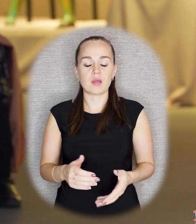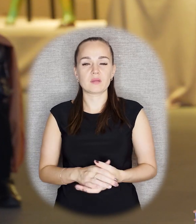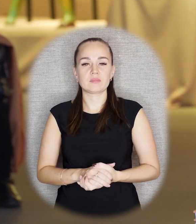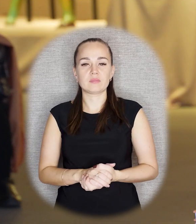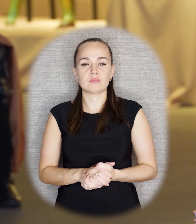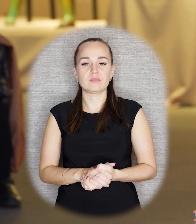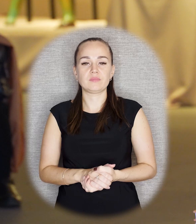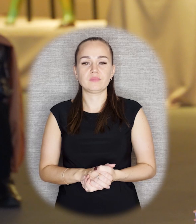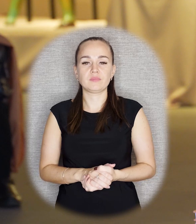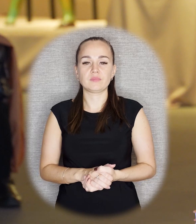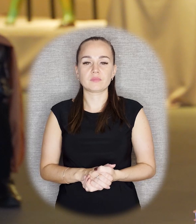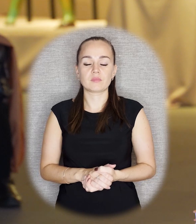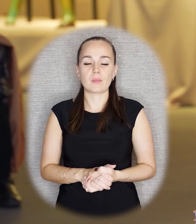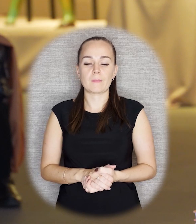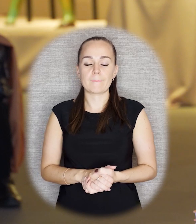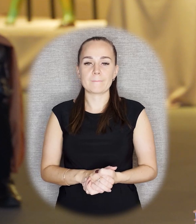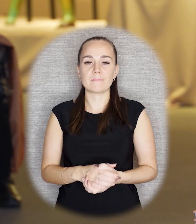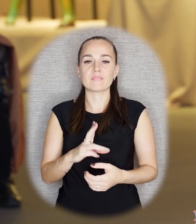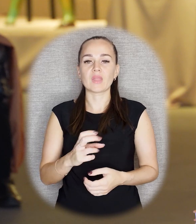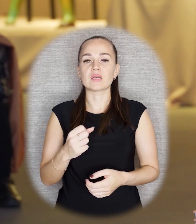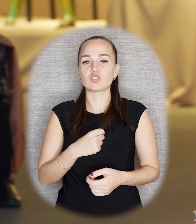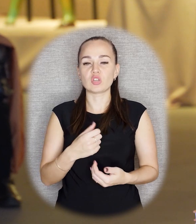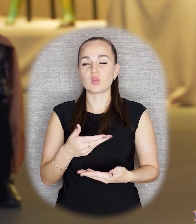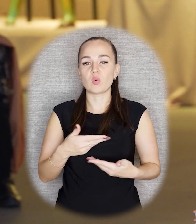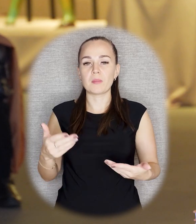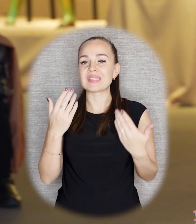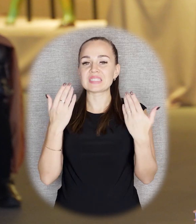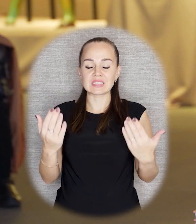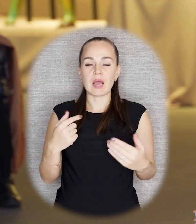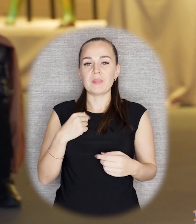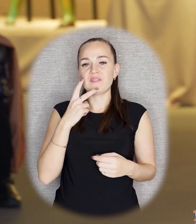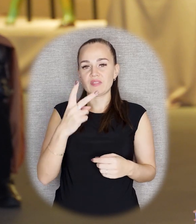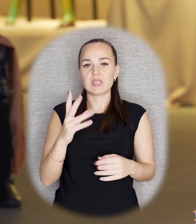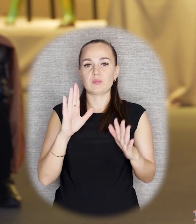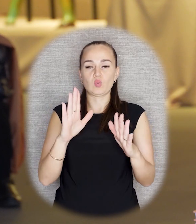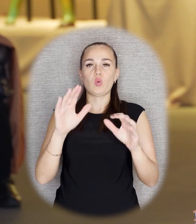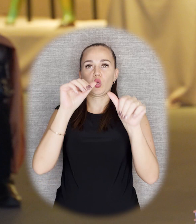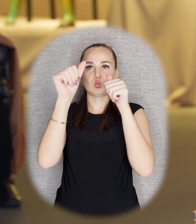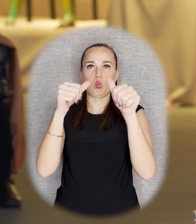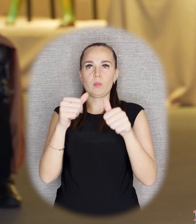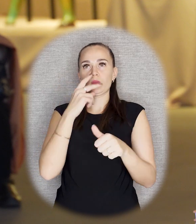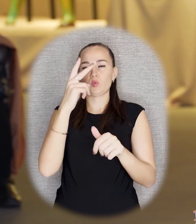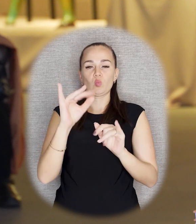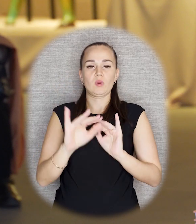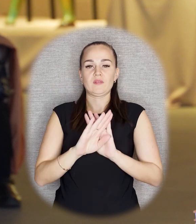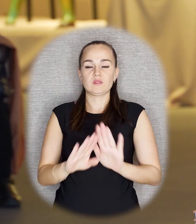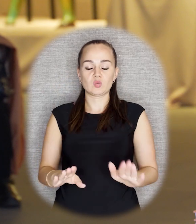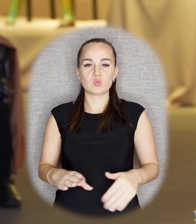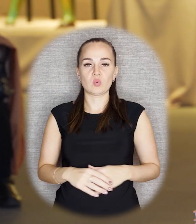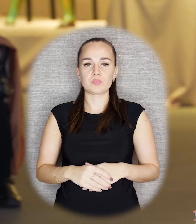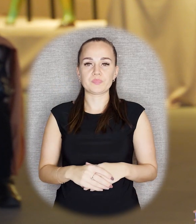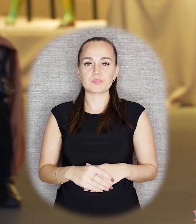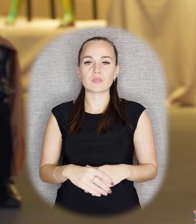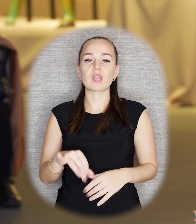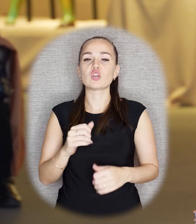производят синтез, анализ формы. К сожалению, мы не знаем. То мы видим только поверхностные кубистические приемы. Поэтому часто мы можем говорить